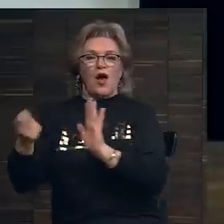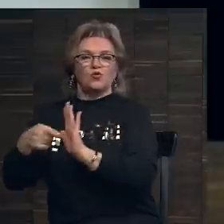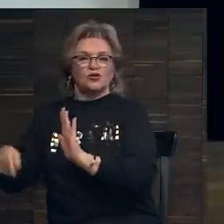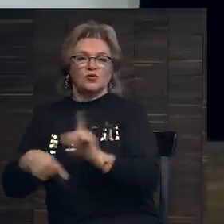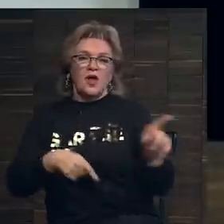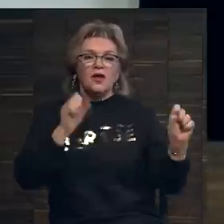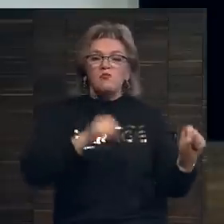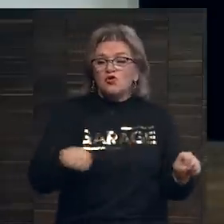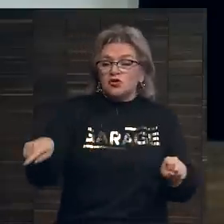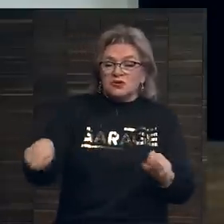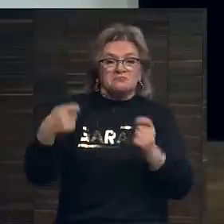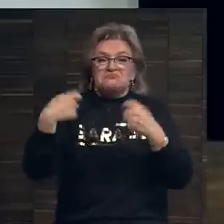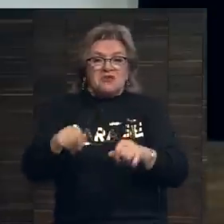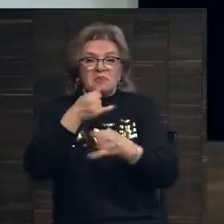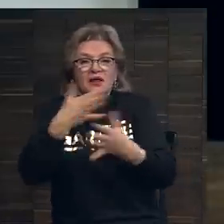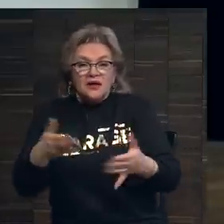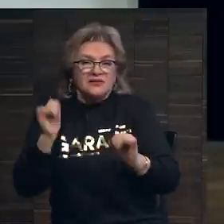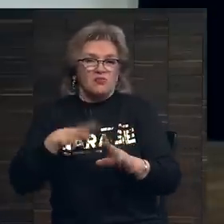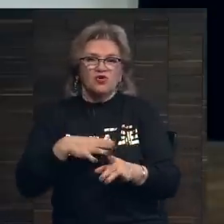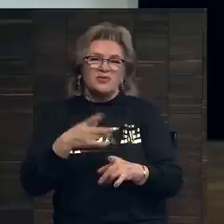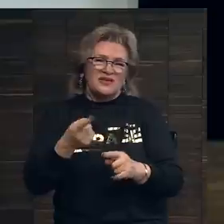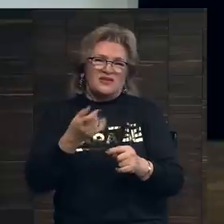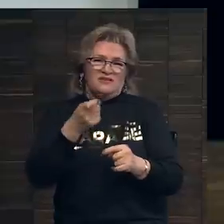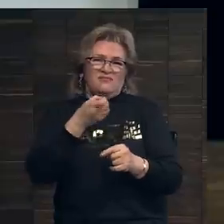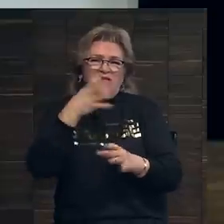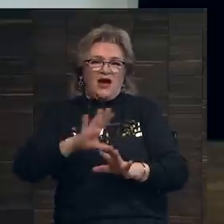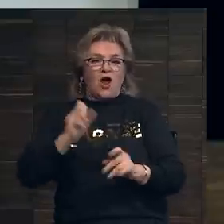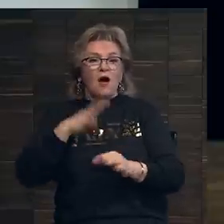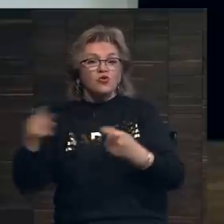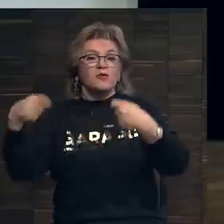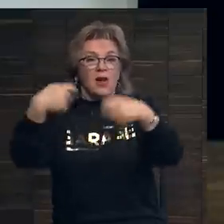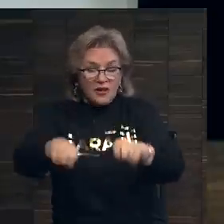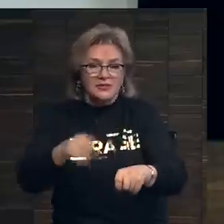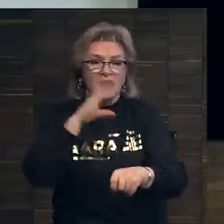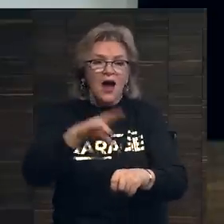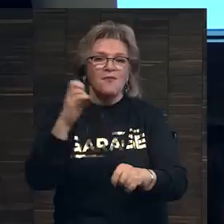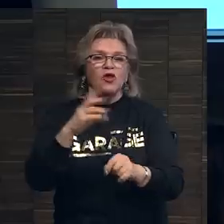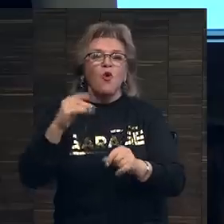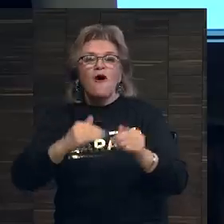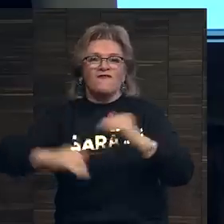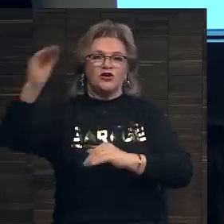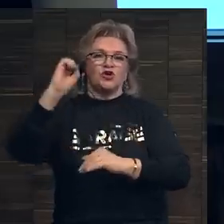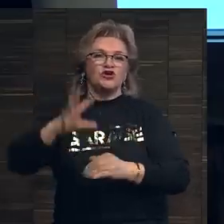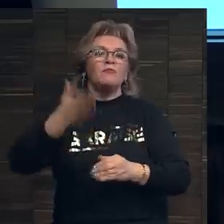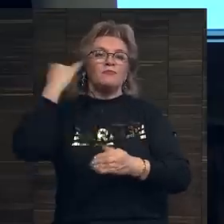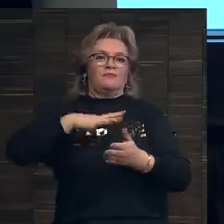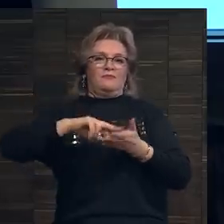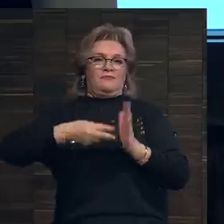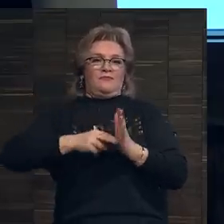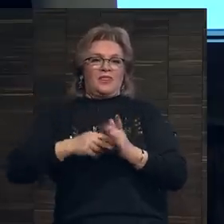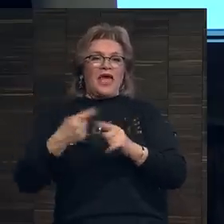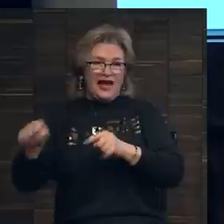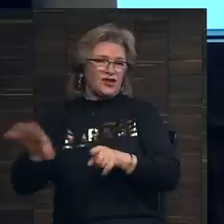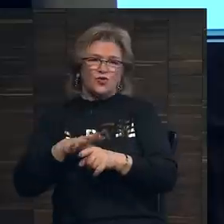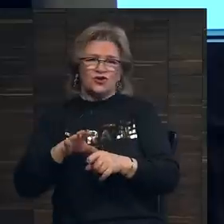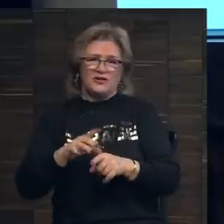Оно может и не продаться, и это будет не очень здорово. Оно может продаться по цене значительно более высокой, чем изначально планировалось. Это,